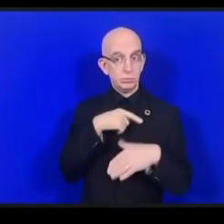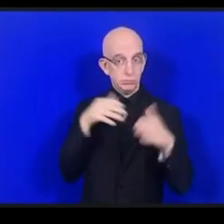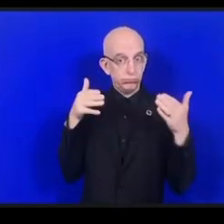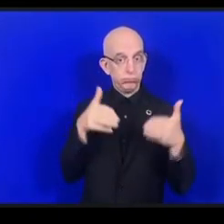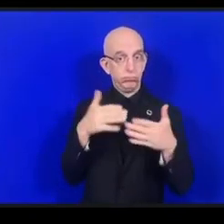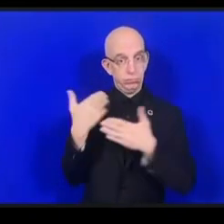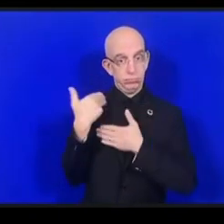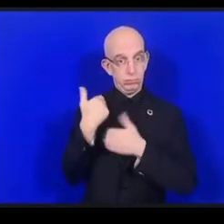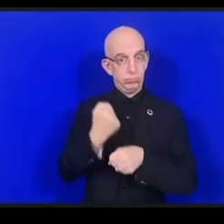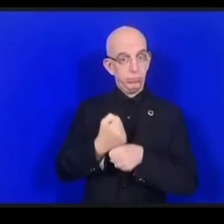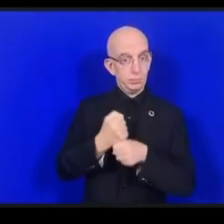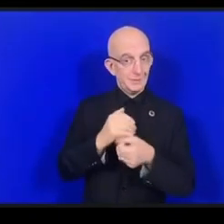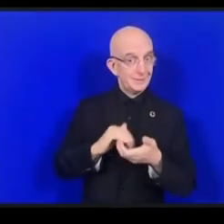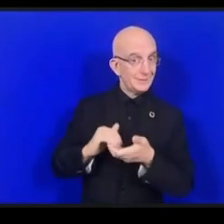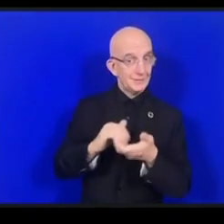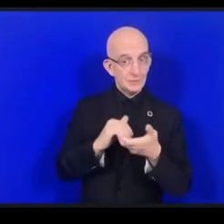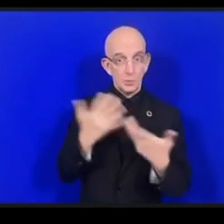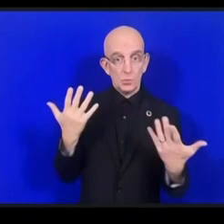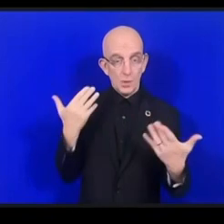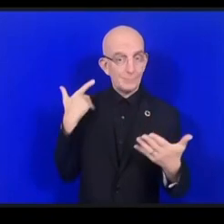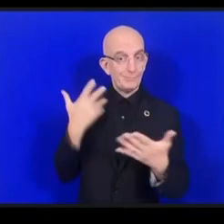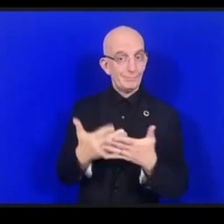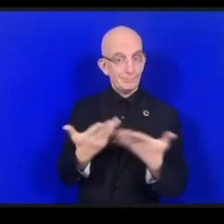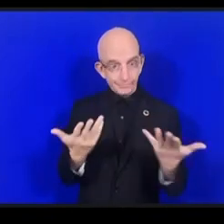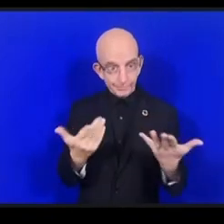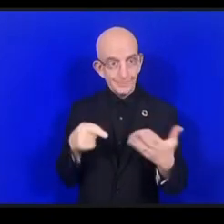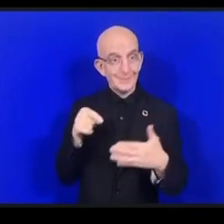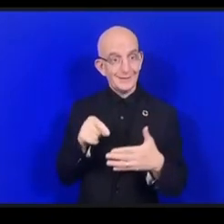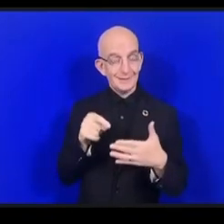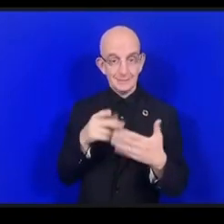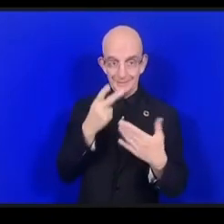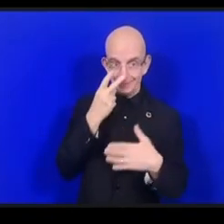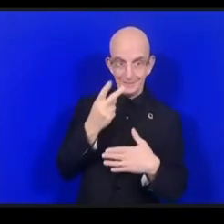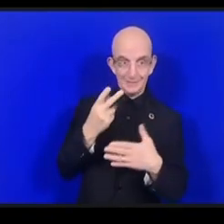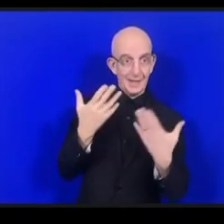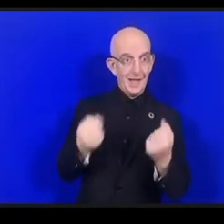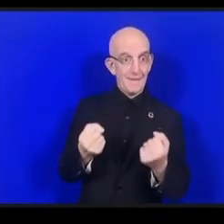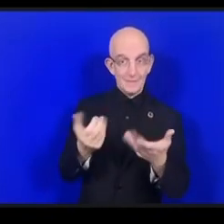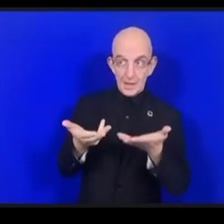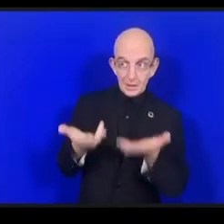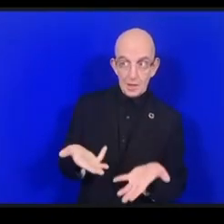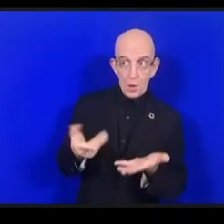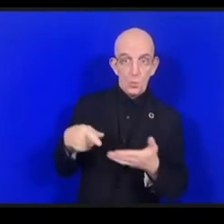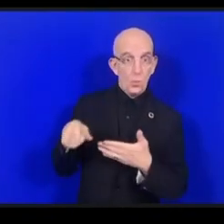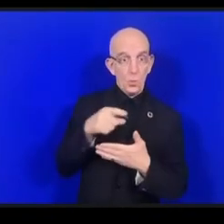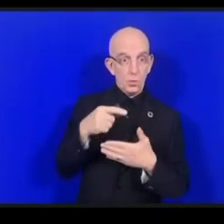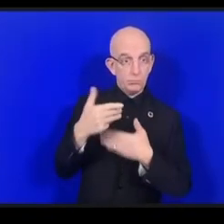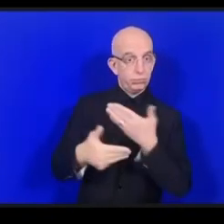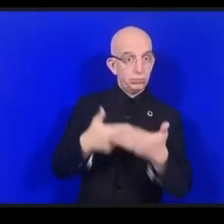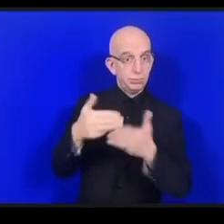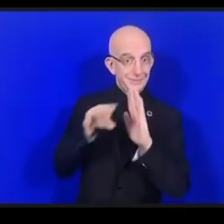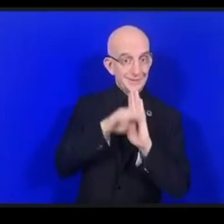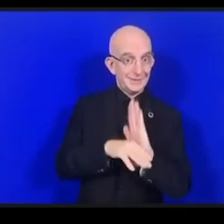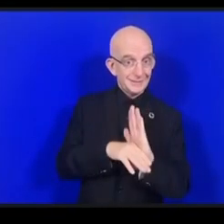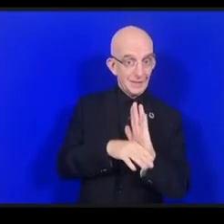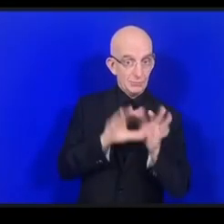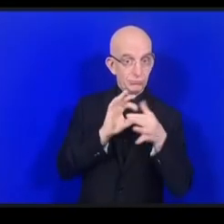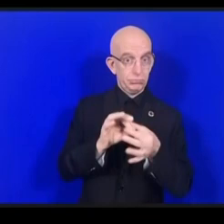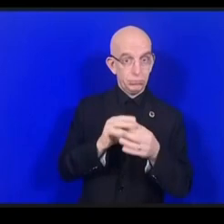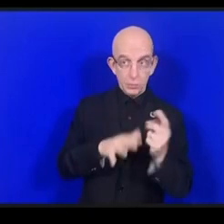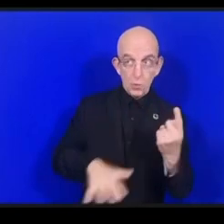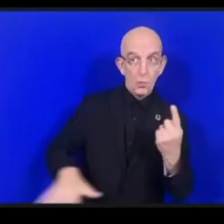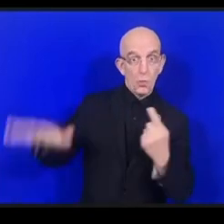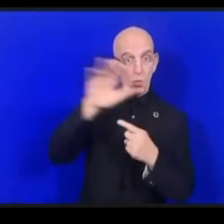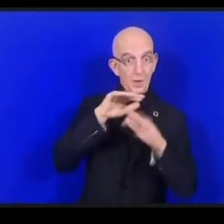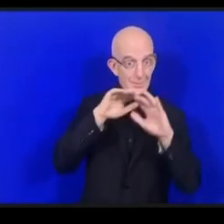معايير وسلامة الإنترنت وهي تركز على قضية السلامة على